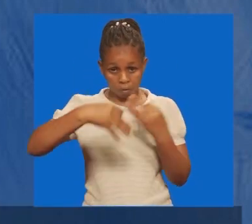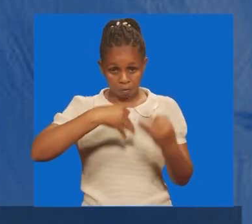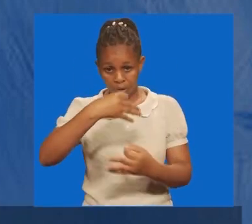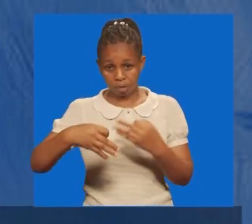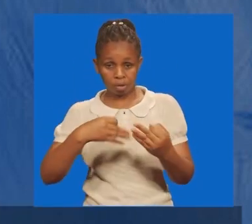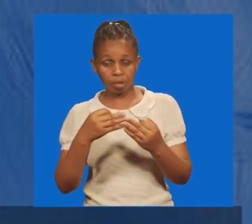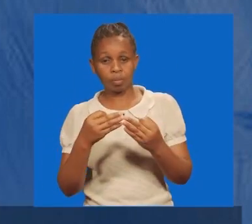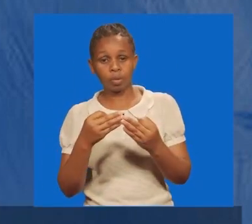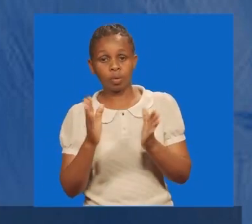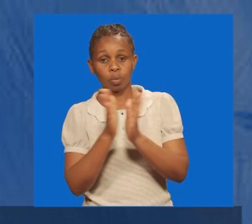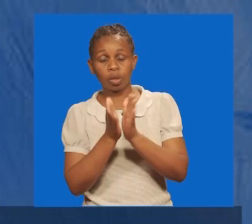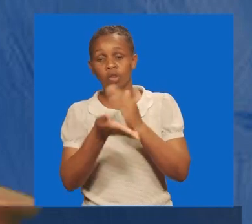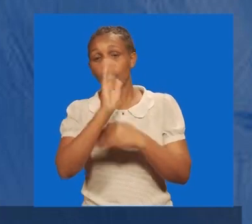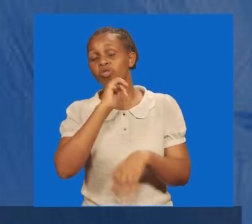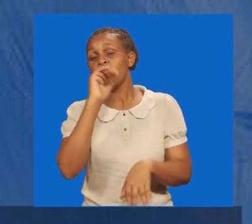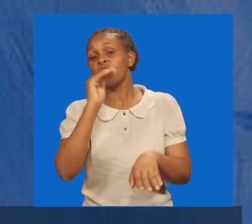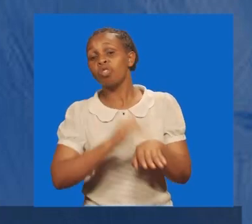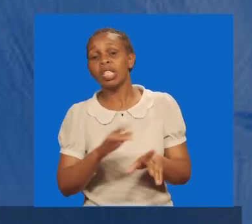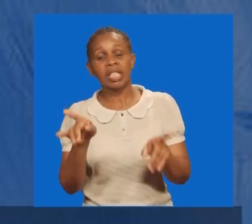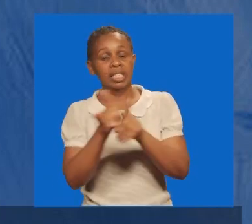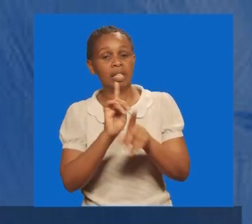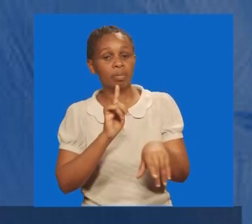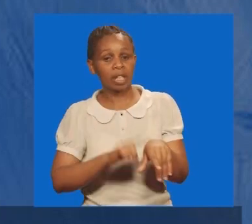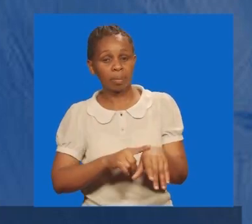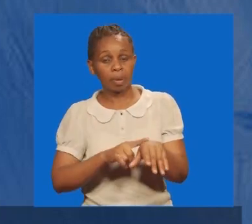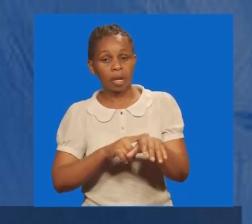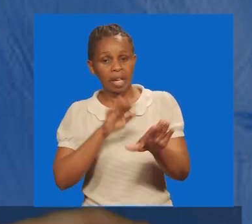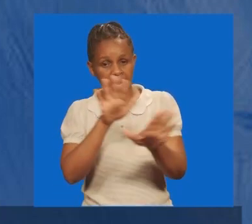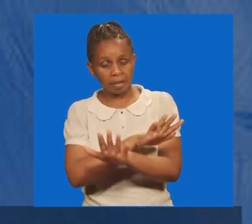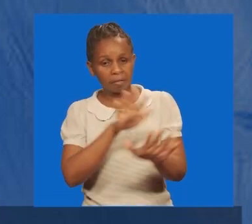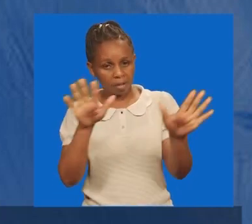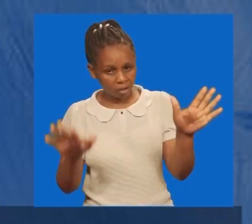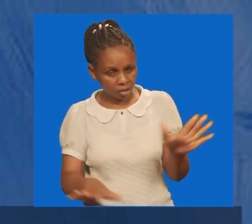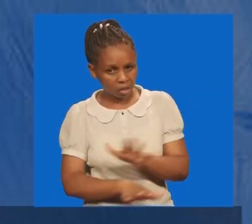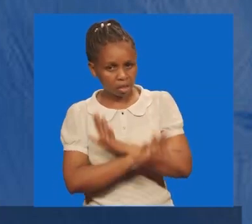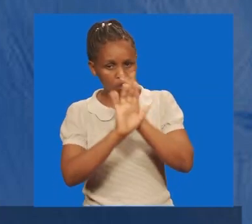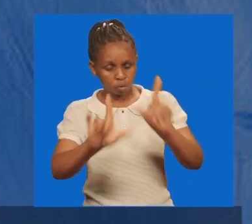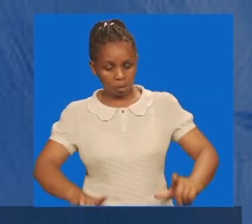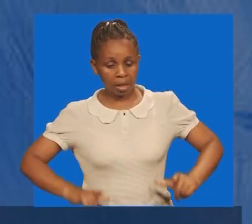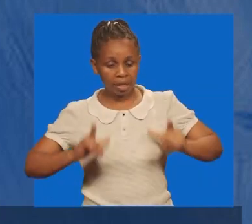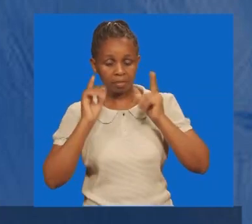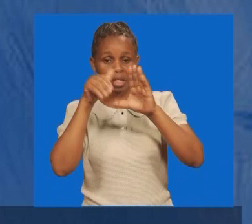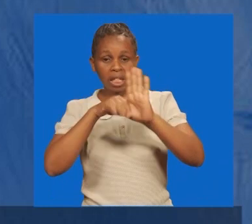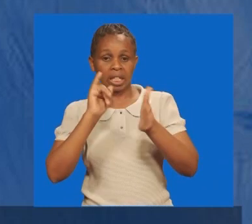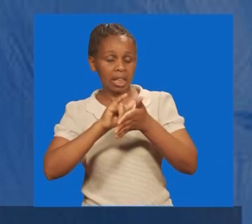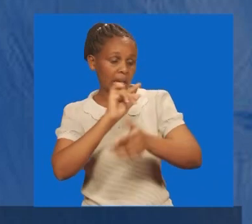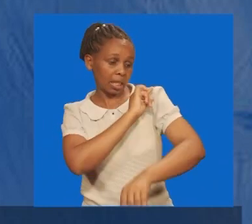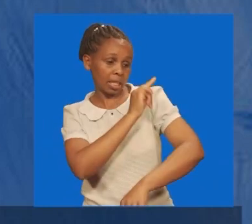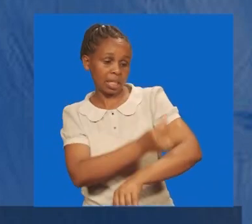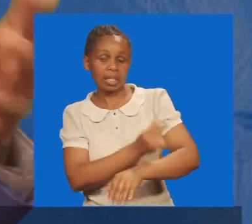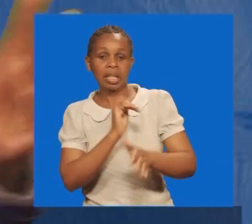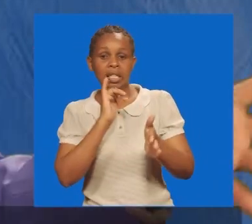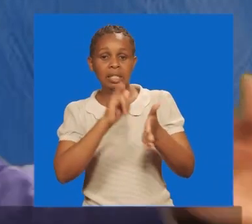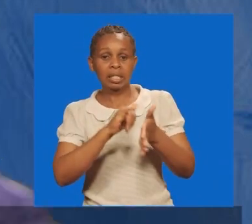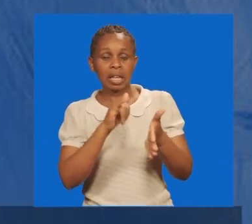mungu, basi inamaniza ka mambo yetu yote, tutawishi tukatika hile neema, ambayo